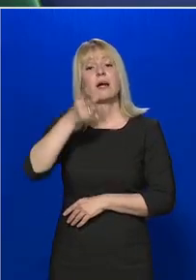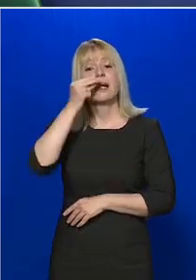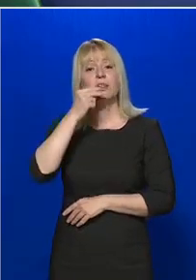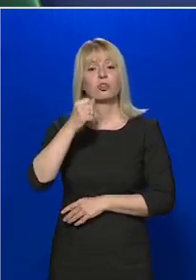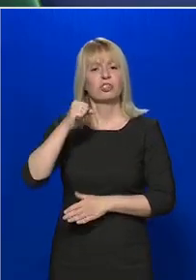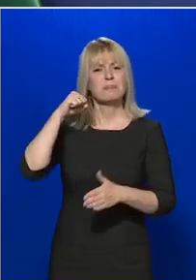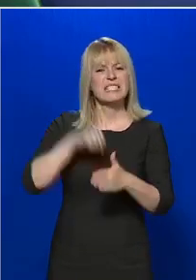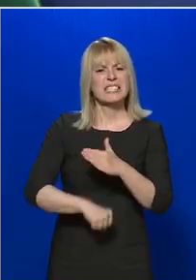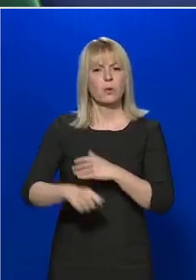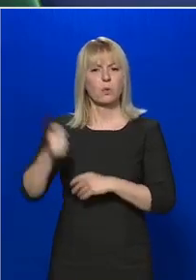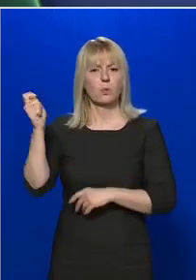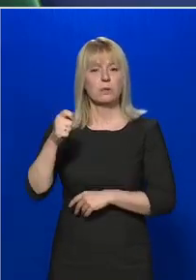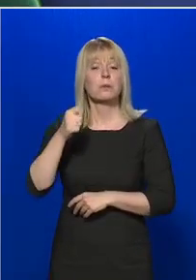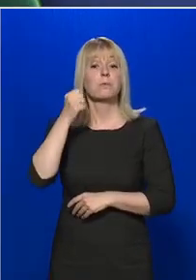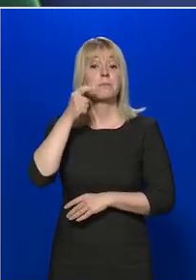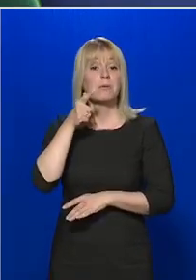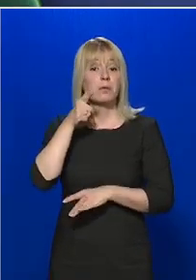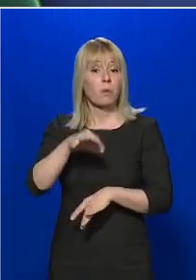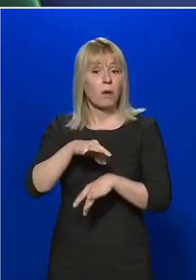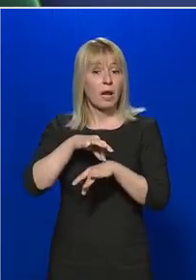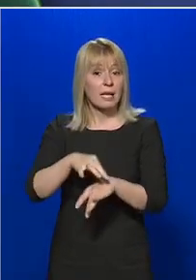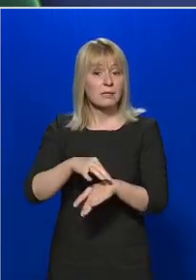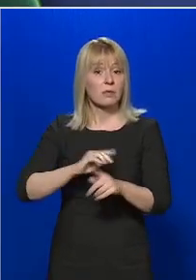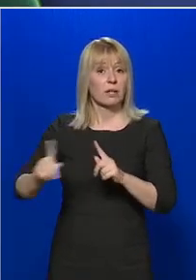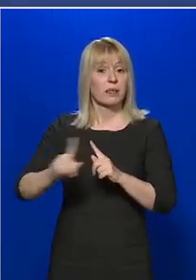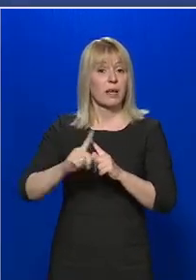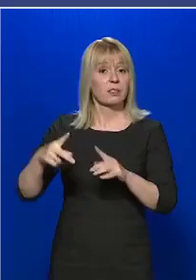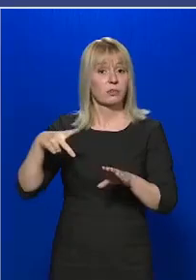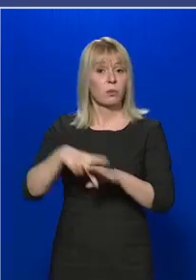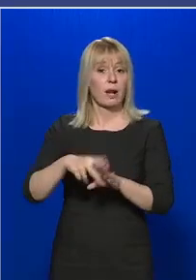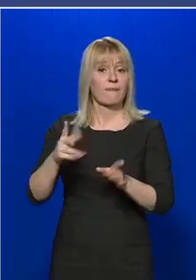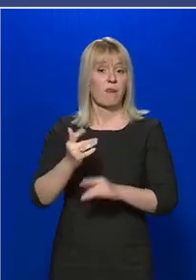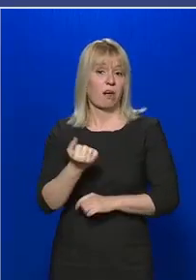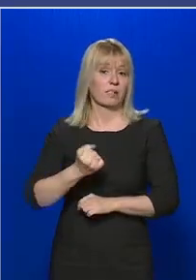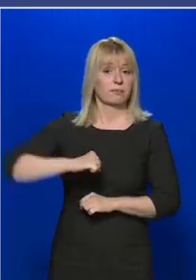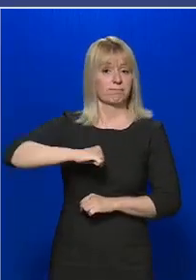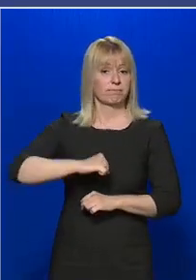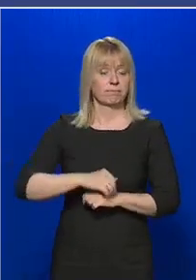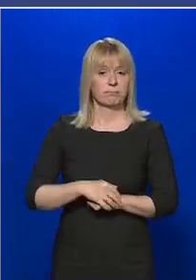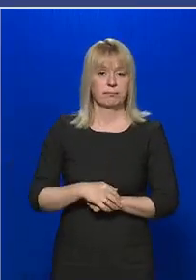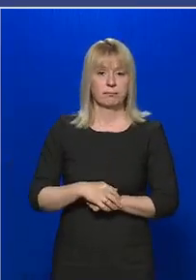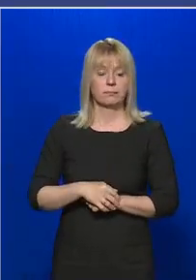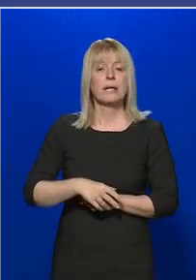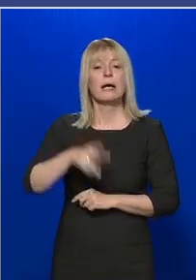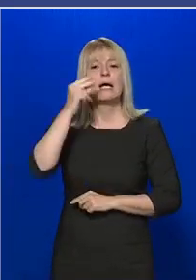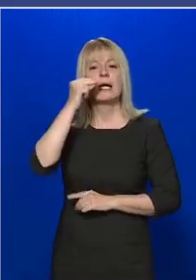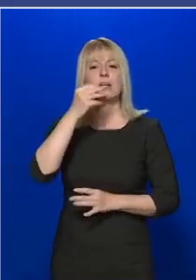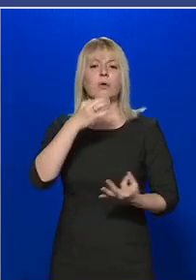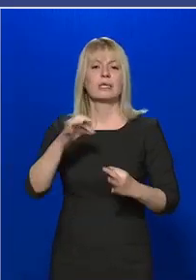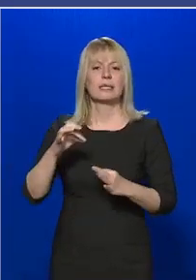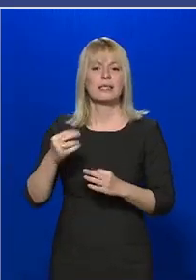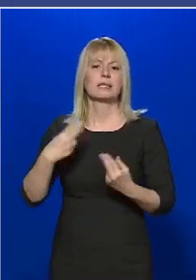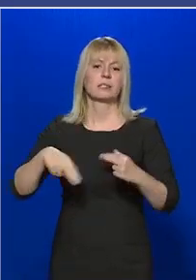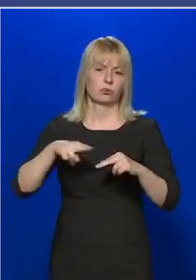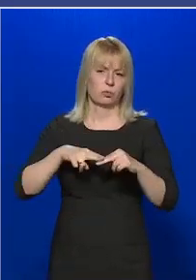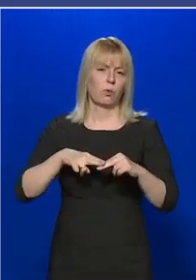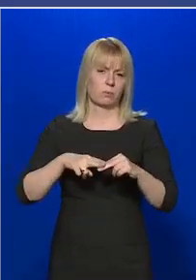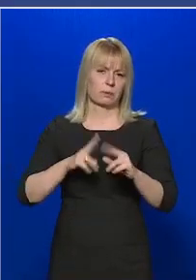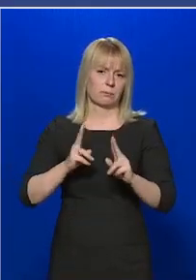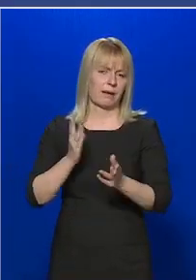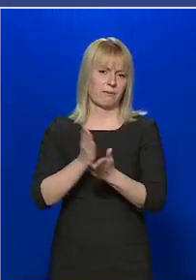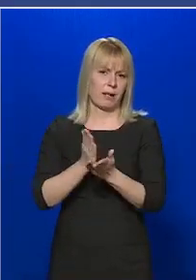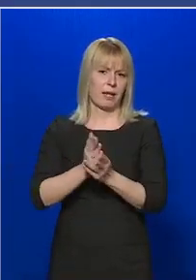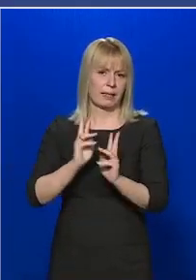szankciót a kiárási korlátozás megszegésekor? Egy rendőri intézkedésnek több alapelvnek kell megfelelnie.